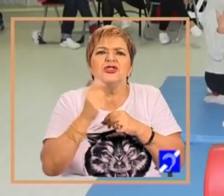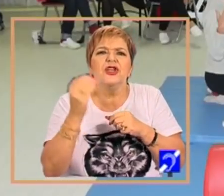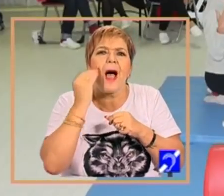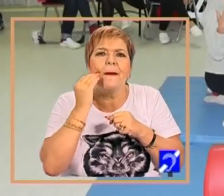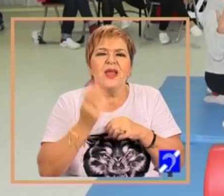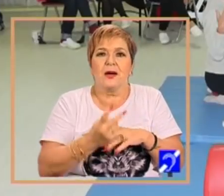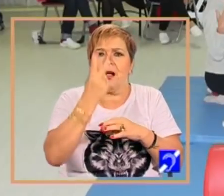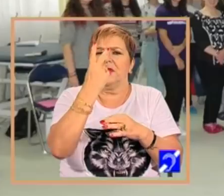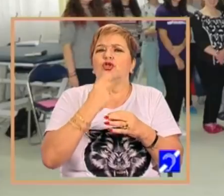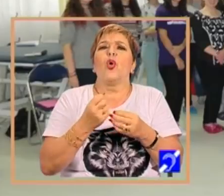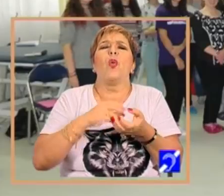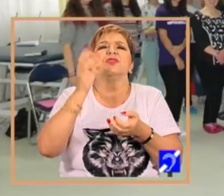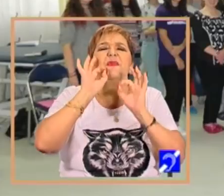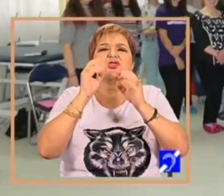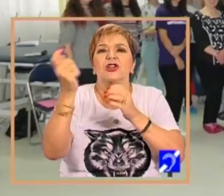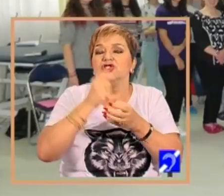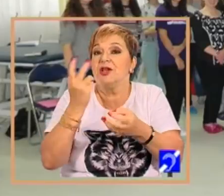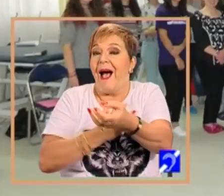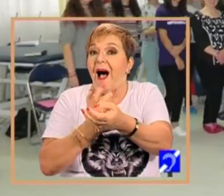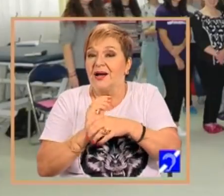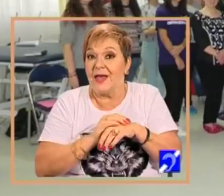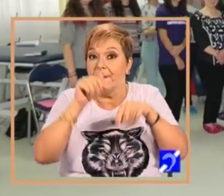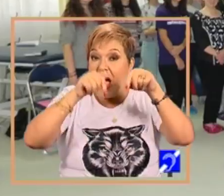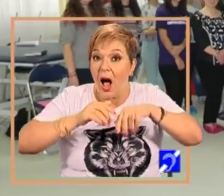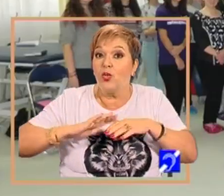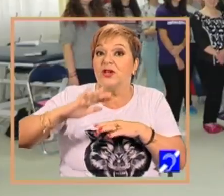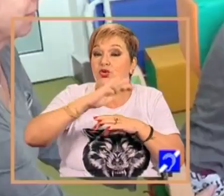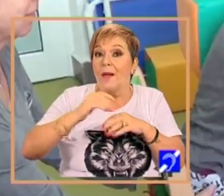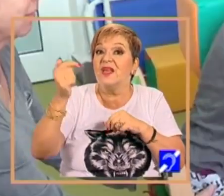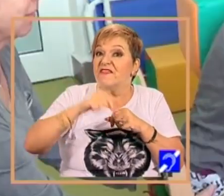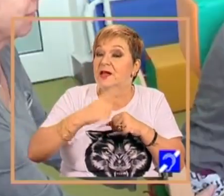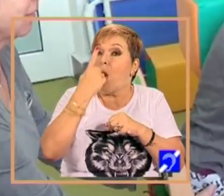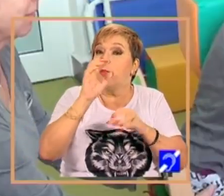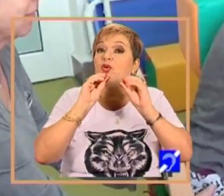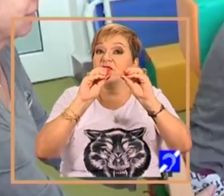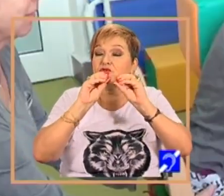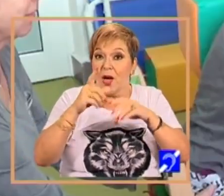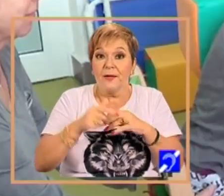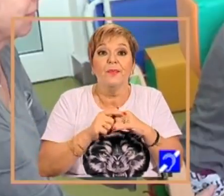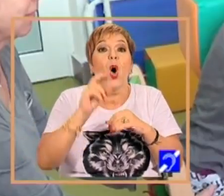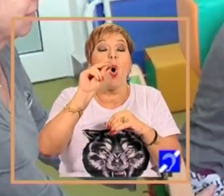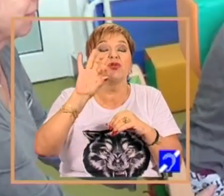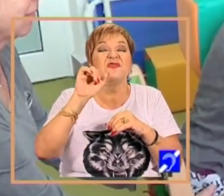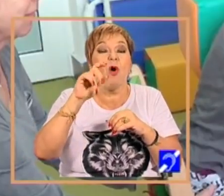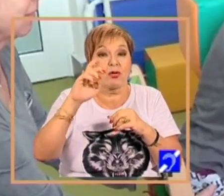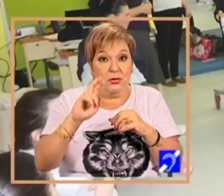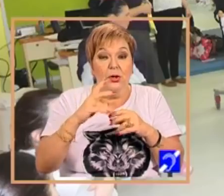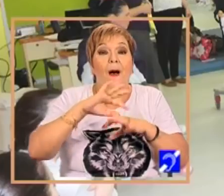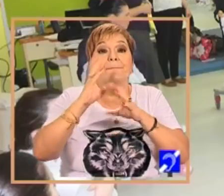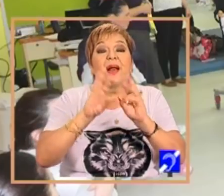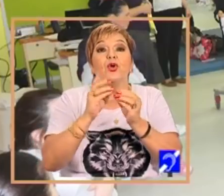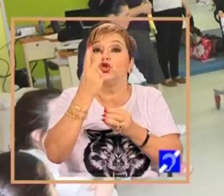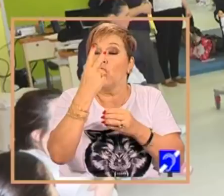din Anglia. Inclusiv acum în toamnă o să ne vină o doamnă profesoară de la Oxford, cu încă două colege, tocmai pentru